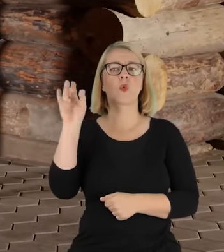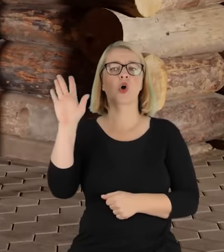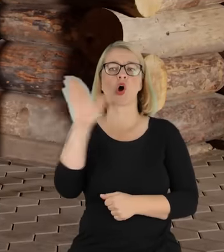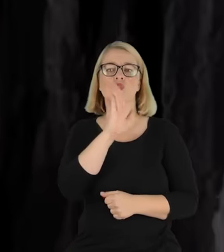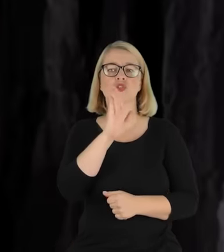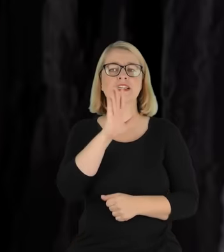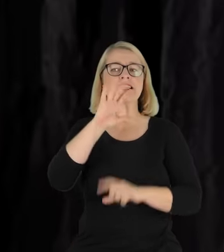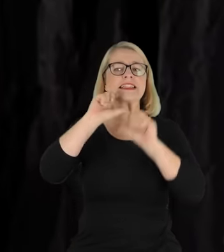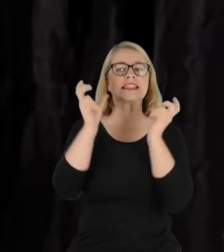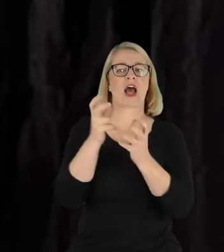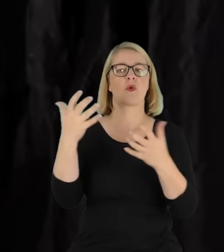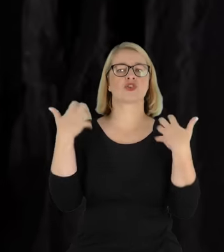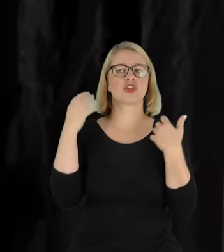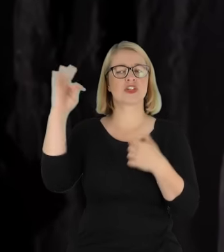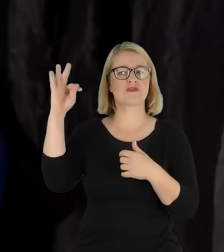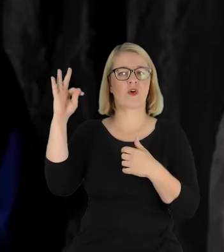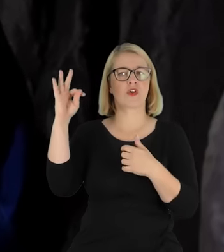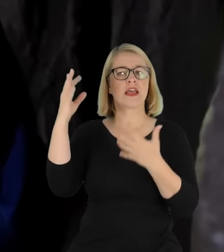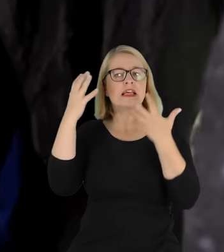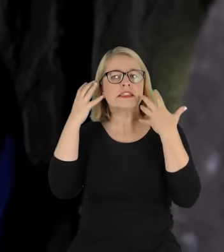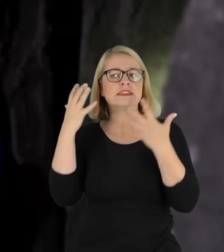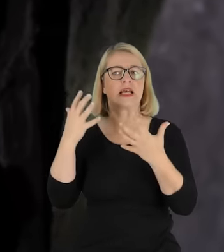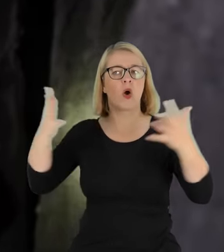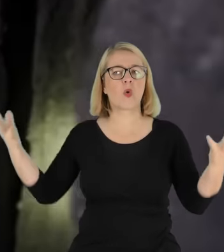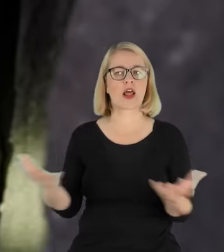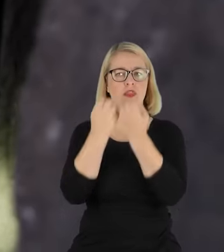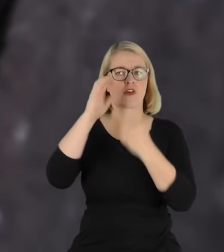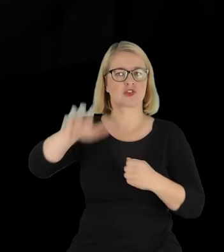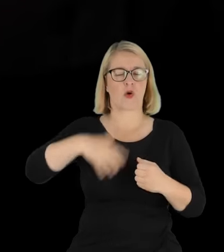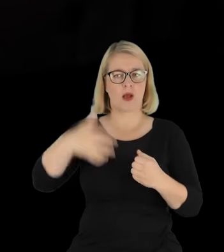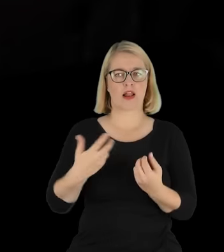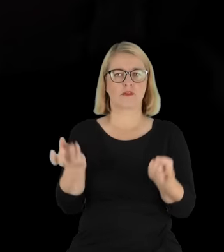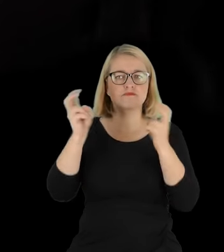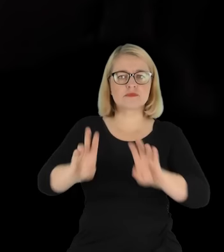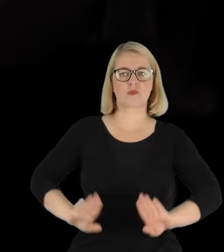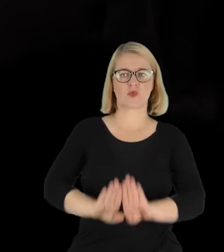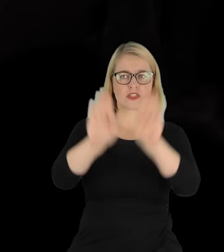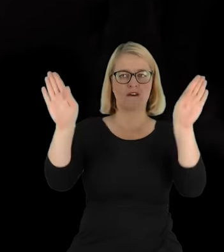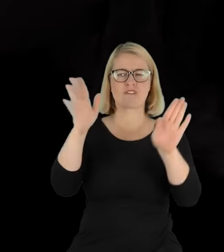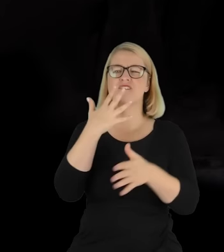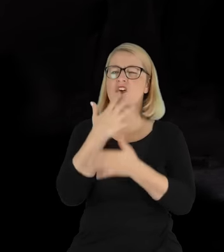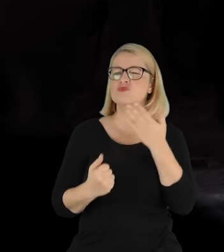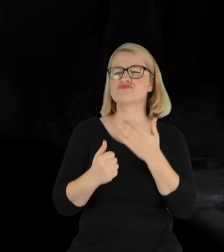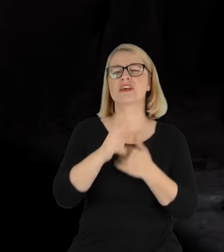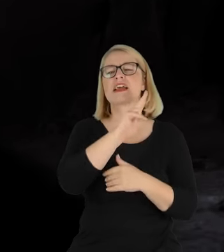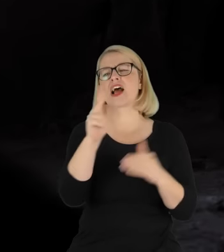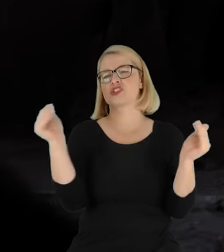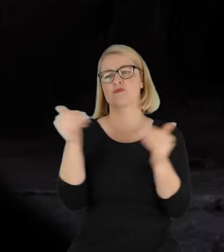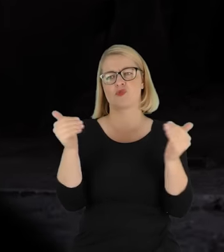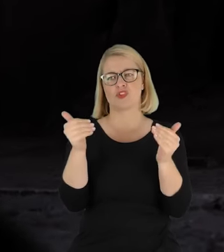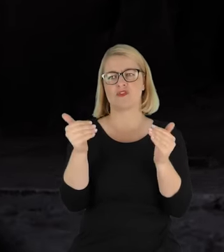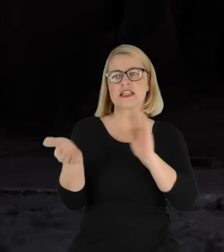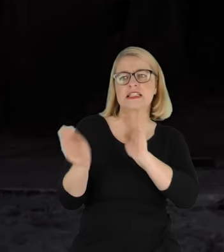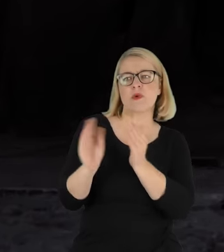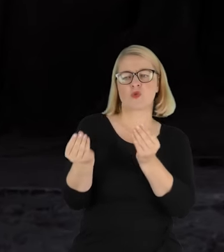poświęcił uratowaniu kopalni i założeniu tego muzeum, wykorzystując wszelkie możliwe środki i